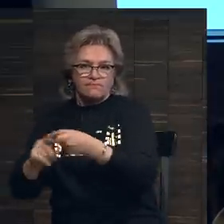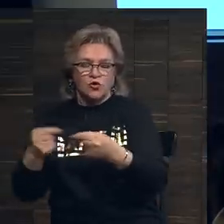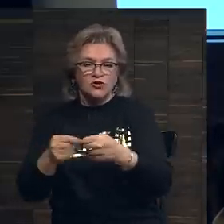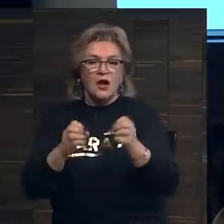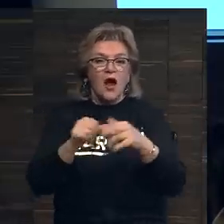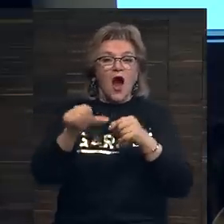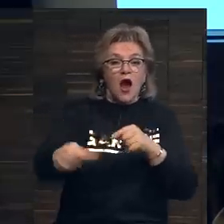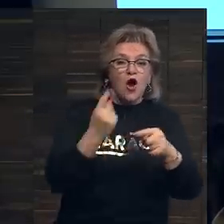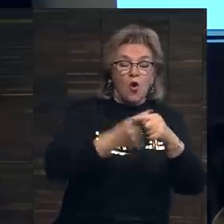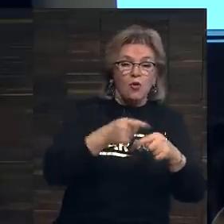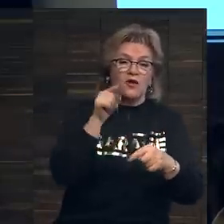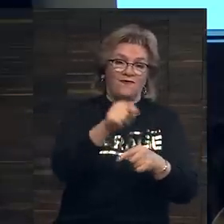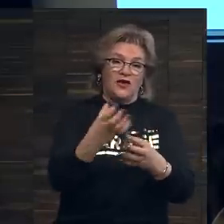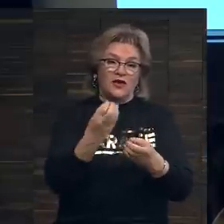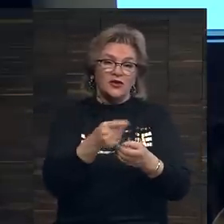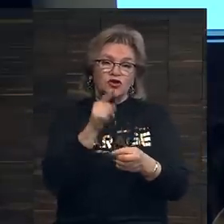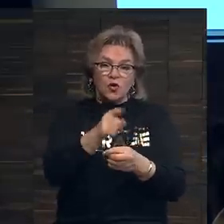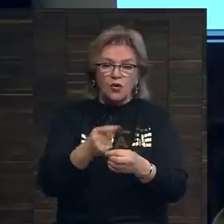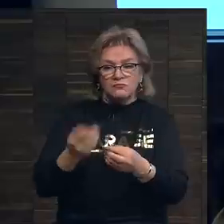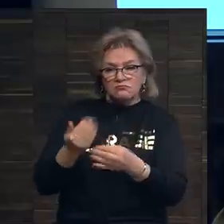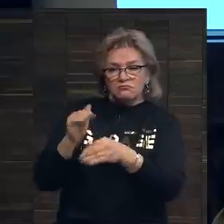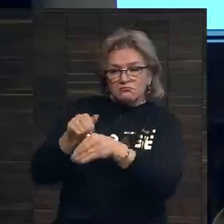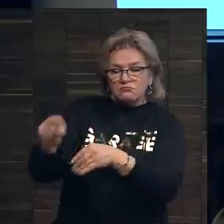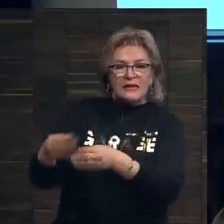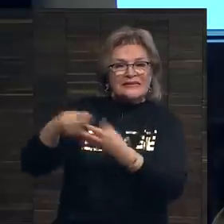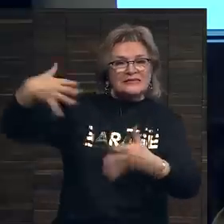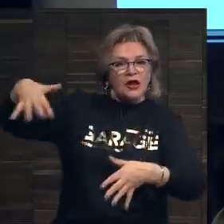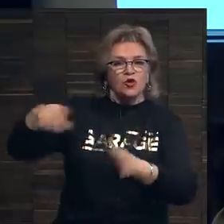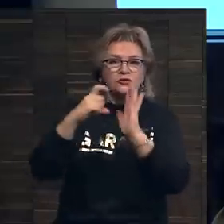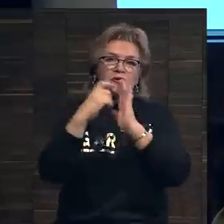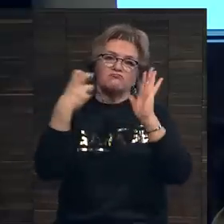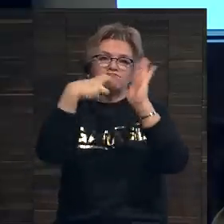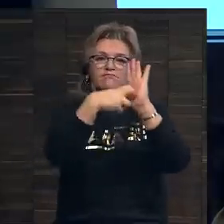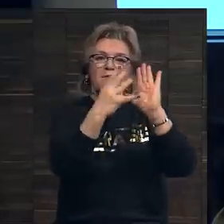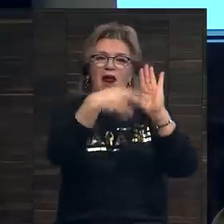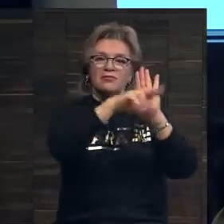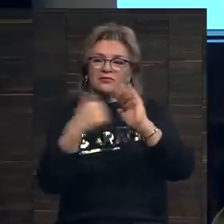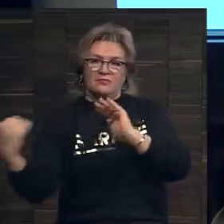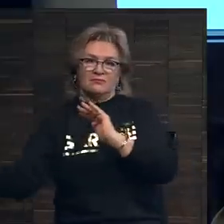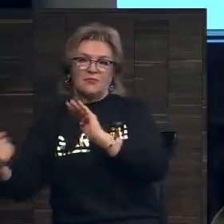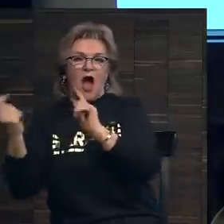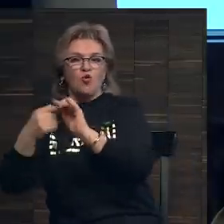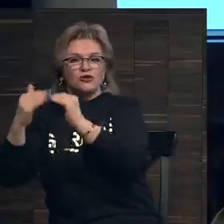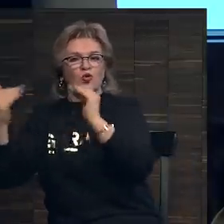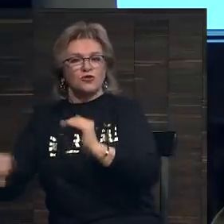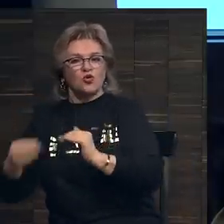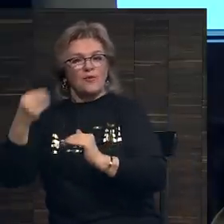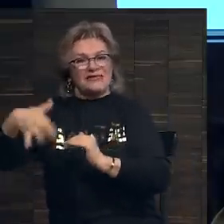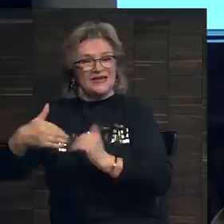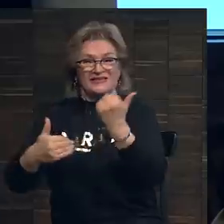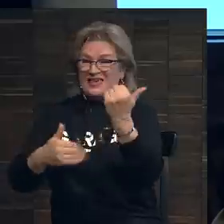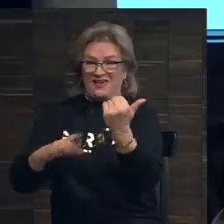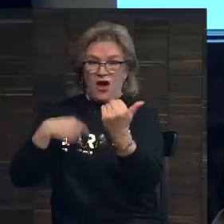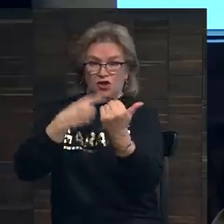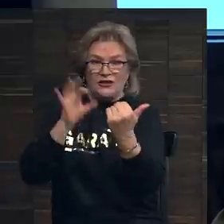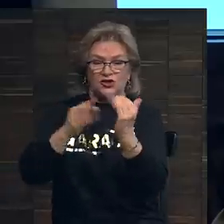Кроме того, вы прикасаетесь к ценности бренда аукционного дома. Ценность произведения, не ваша,